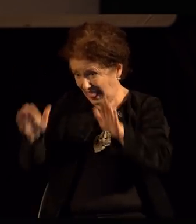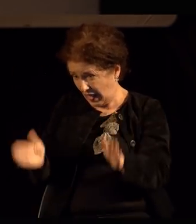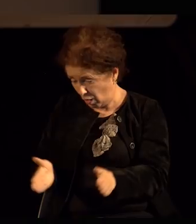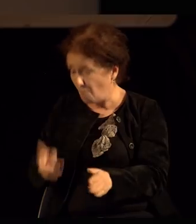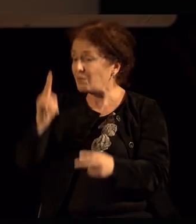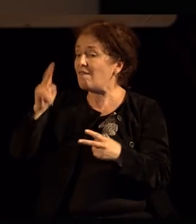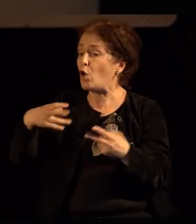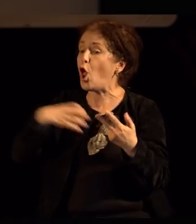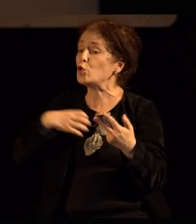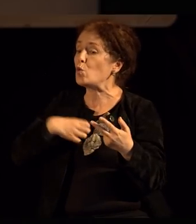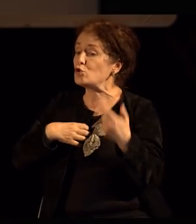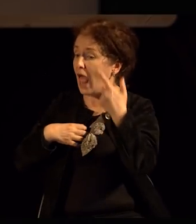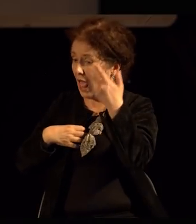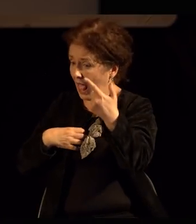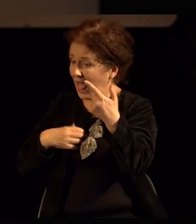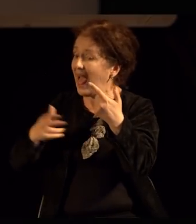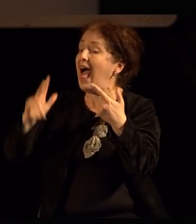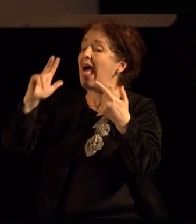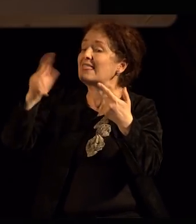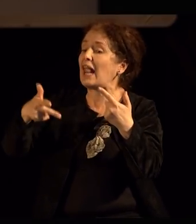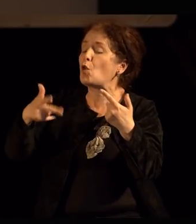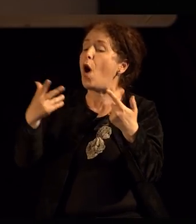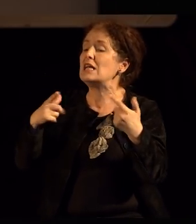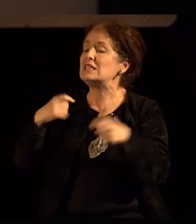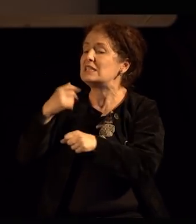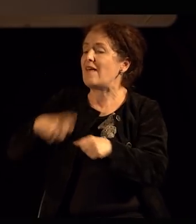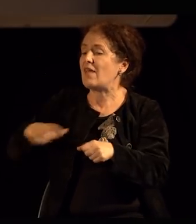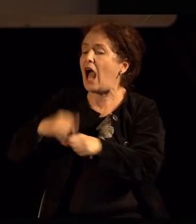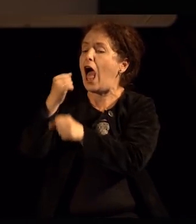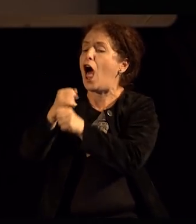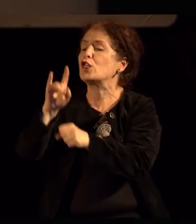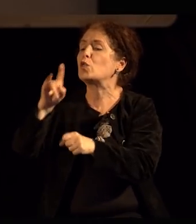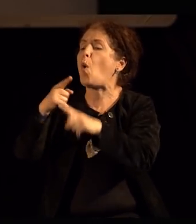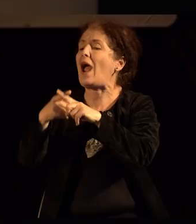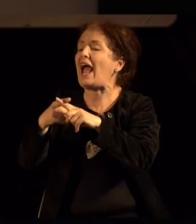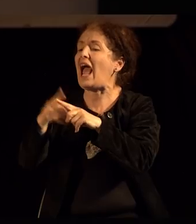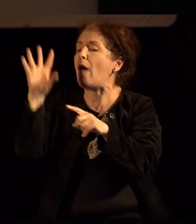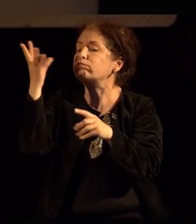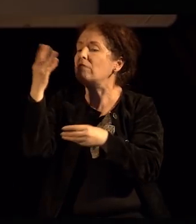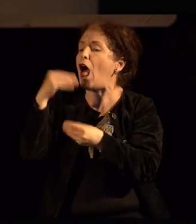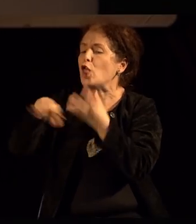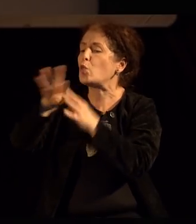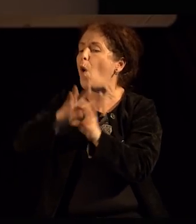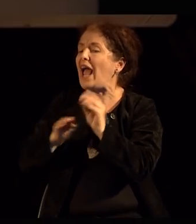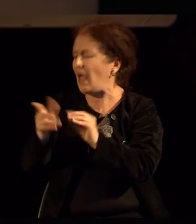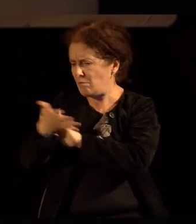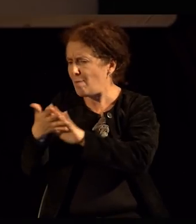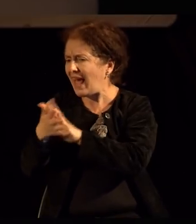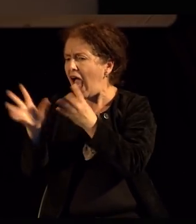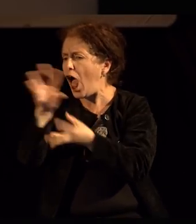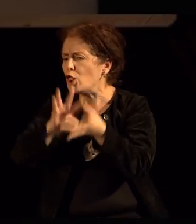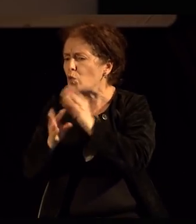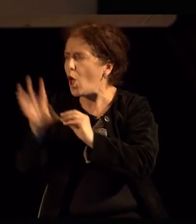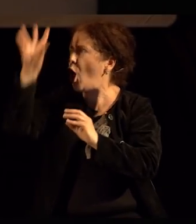помеѓу двата пола, што треба да има? Па и физички, и психички, и духовно. И